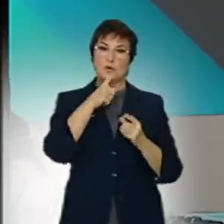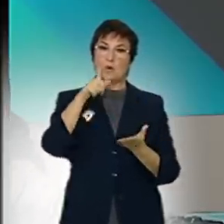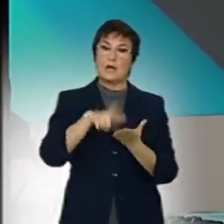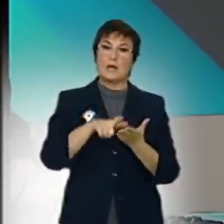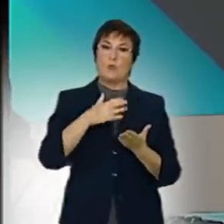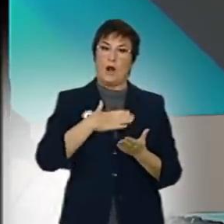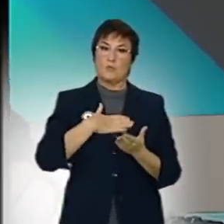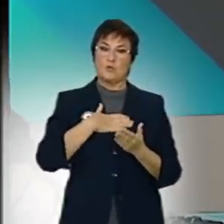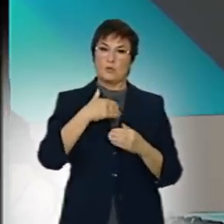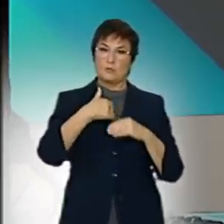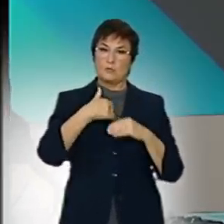llengua. Una cosa. Akoi que la tensa. Gràcies.